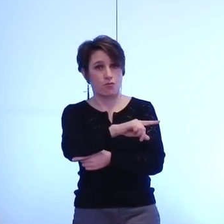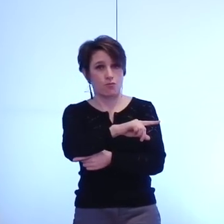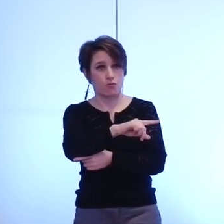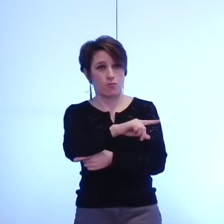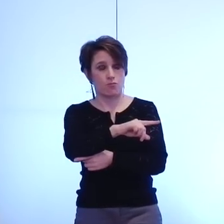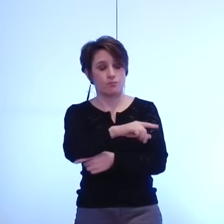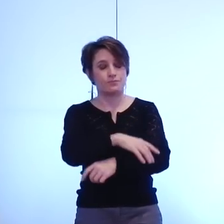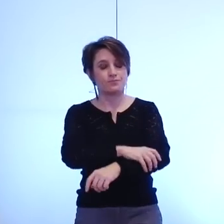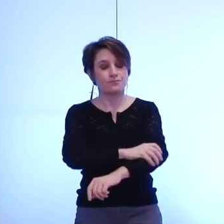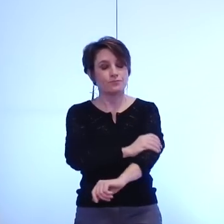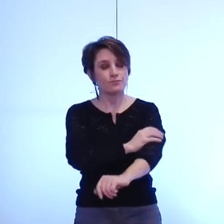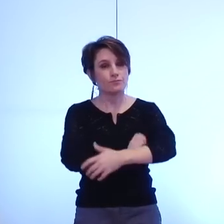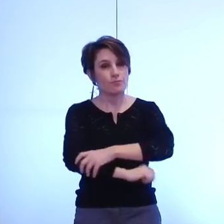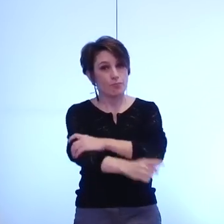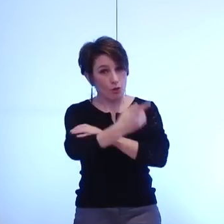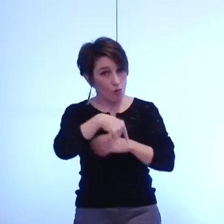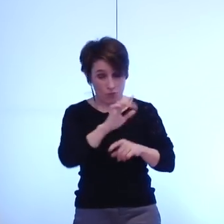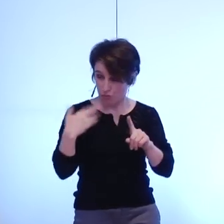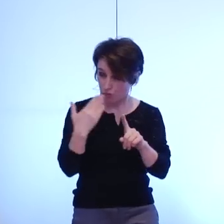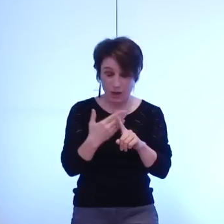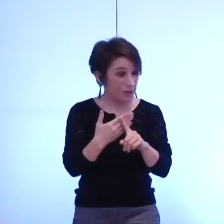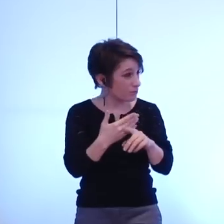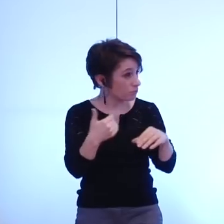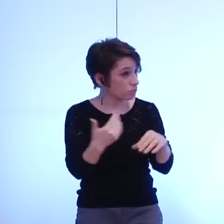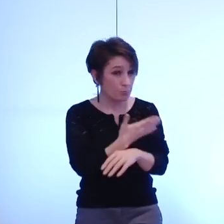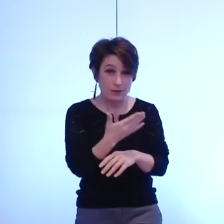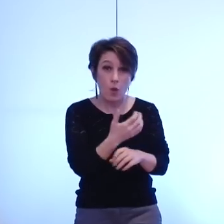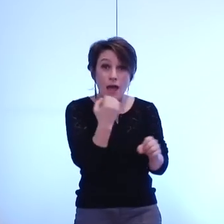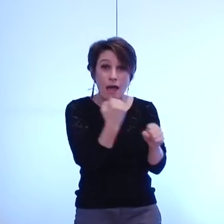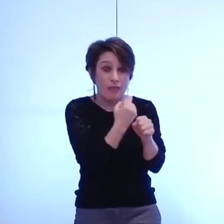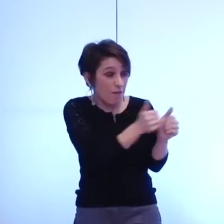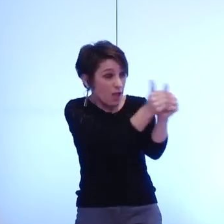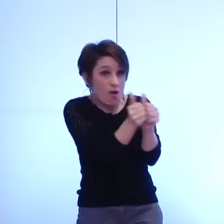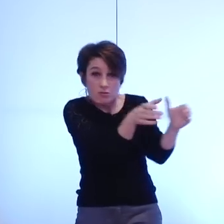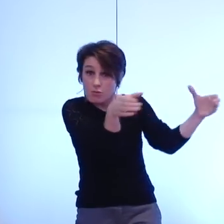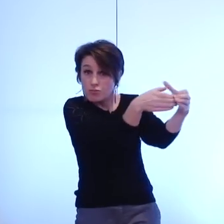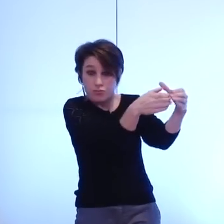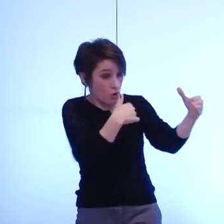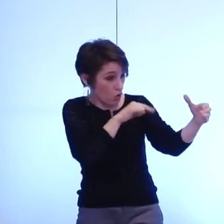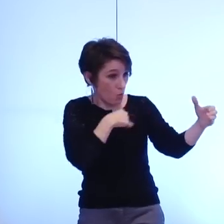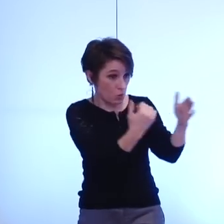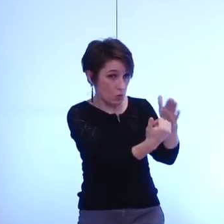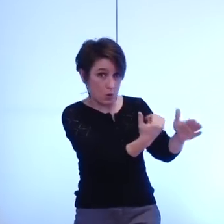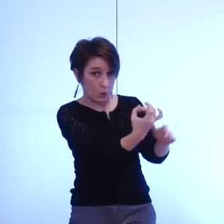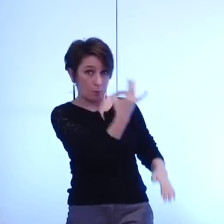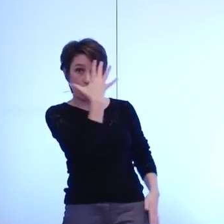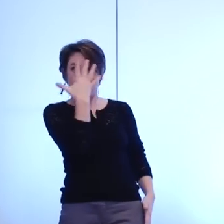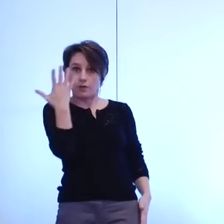travailler qu'entre vous en nous excluant à chaque fois que c'était possible